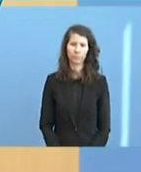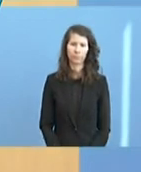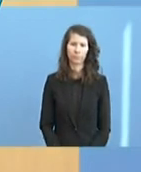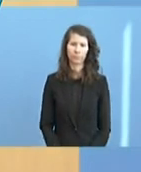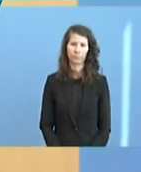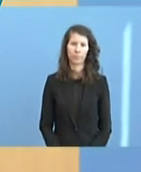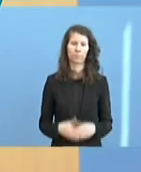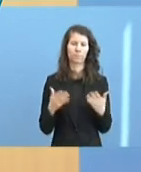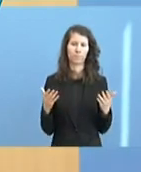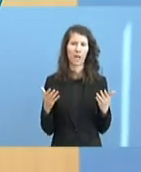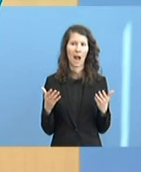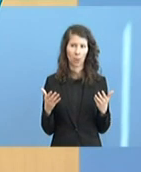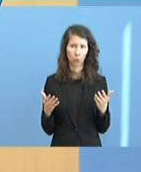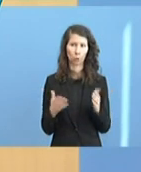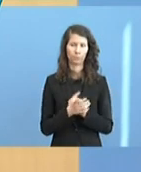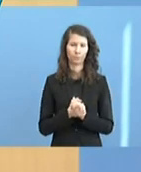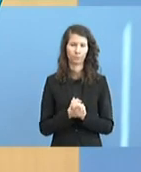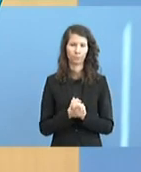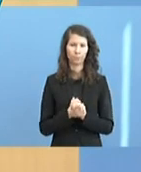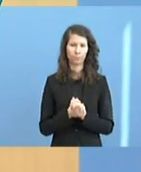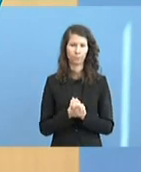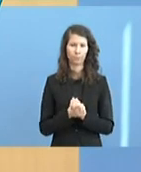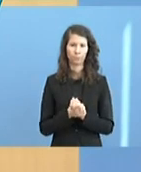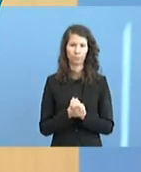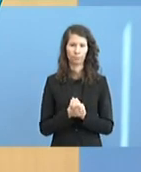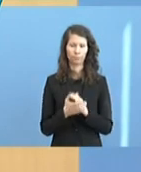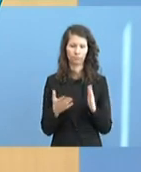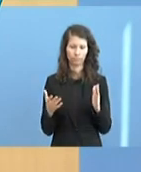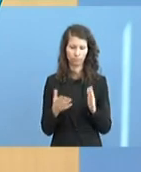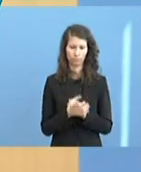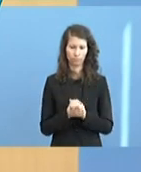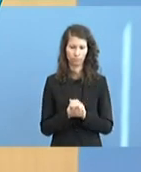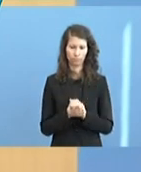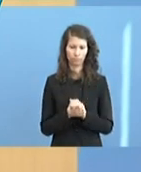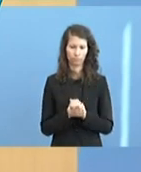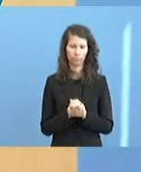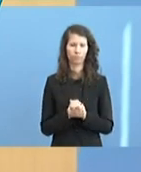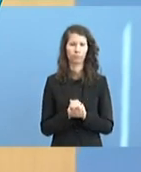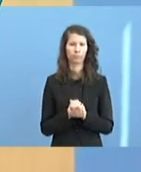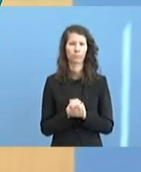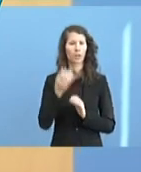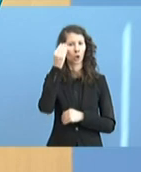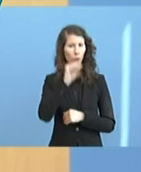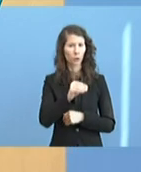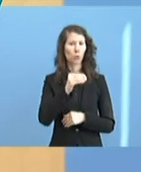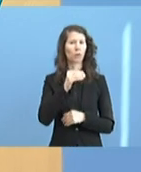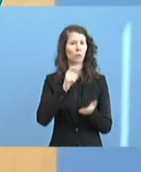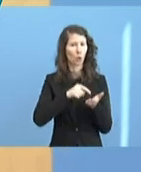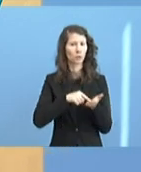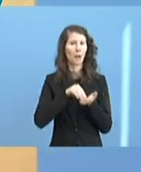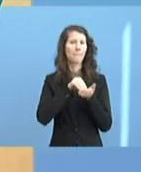Also, es ist so, dass eine Kündigung wegen Mietschulden in dem